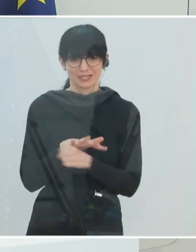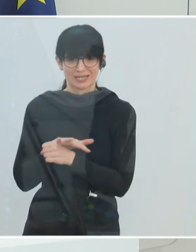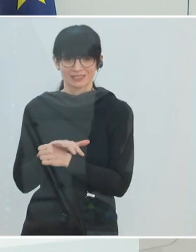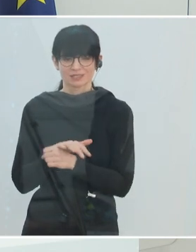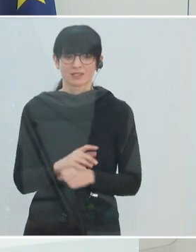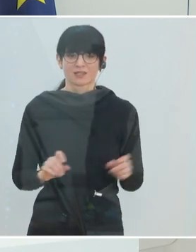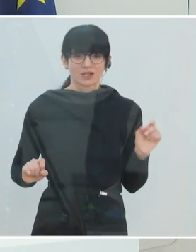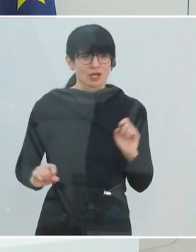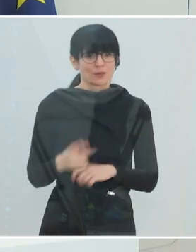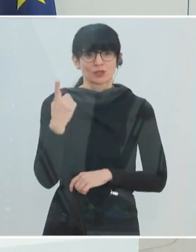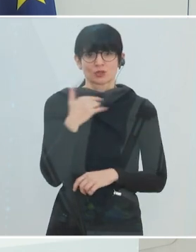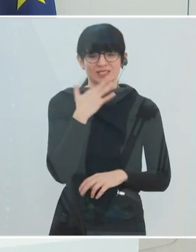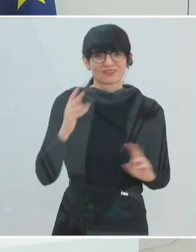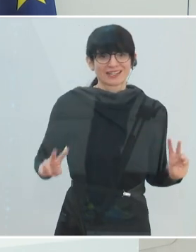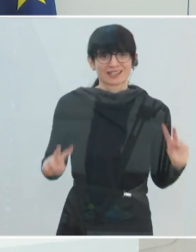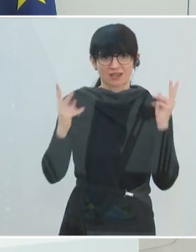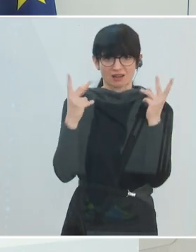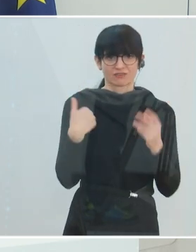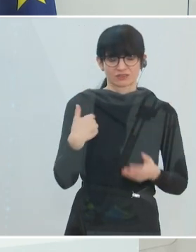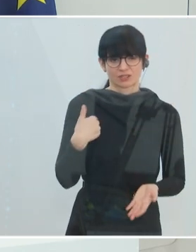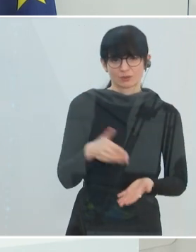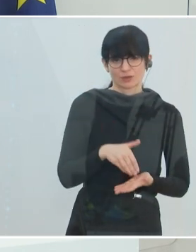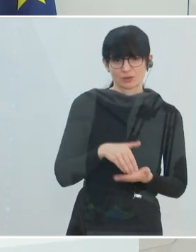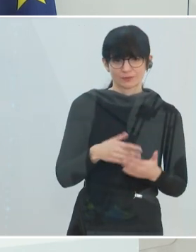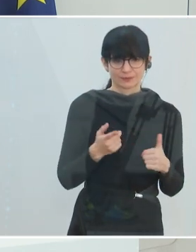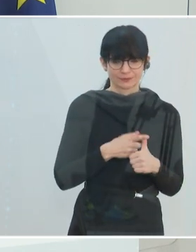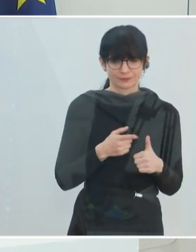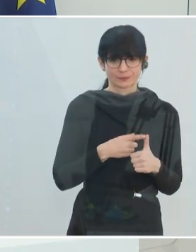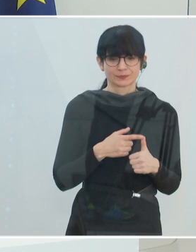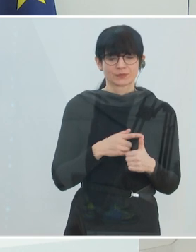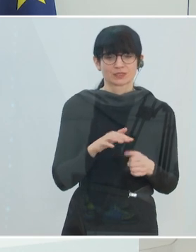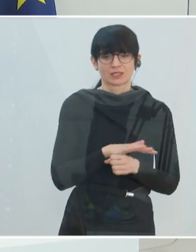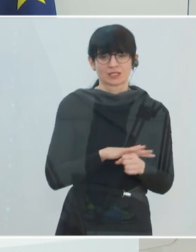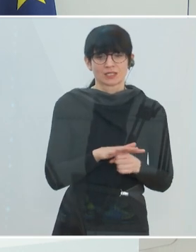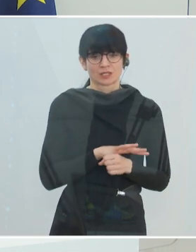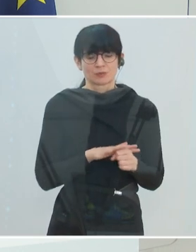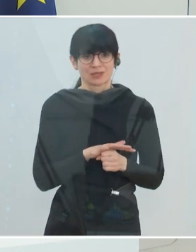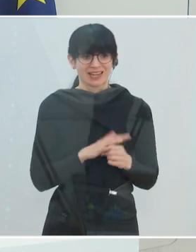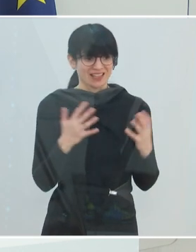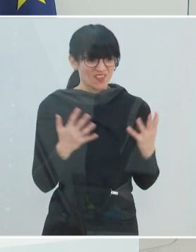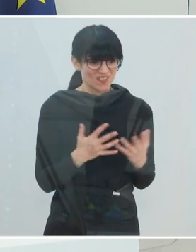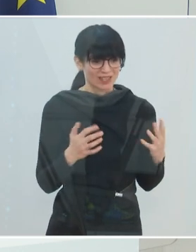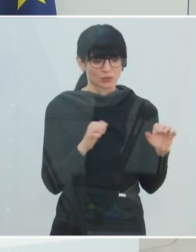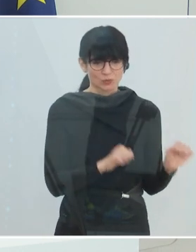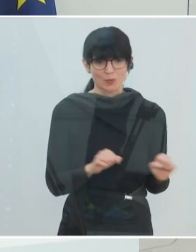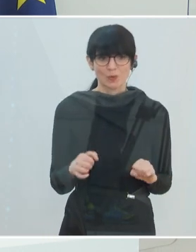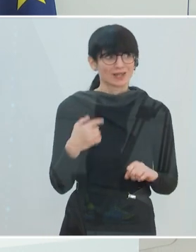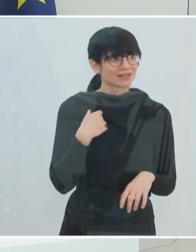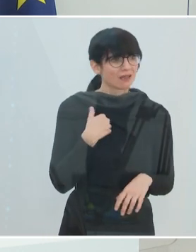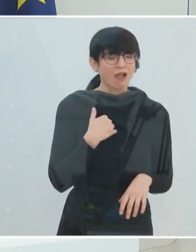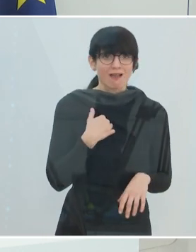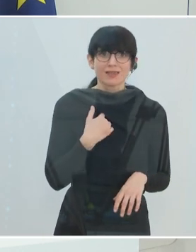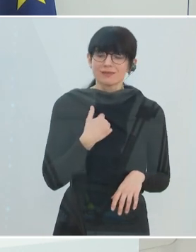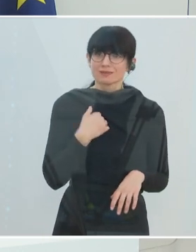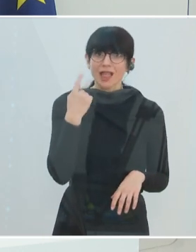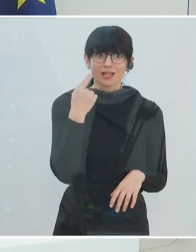wir ganz besonders viel Kraft schöpfen können, und das eine ist der Bereich des Möglichen, wenn ich etwas für möglich halte, wenn